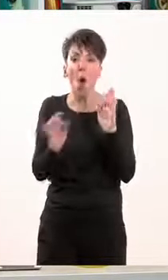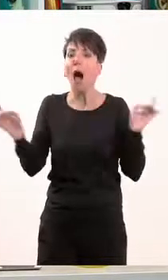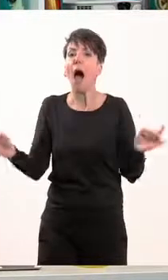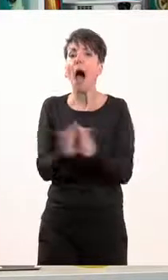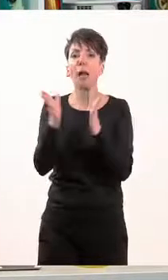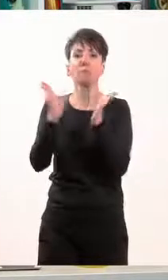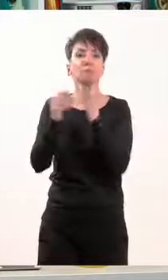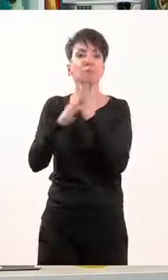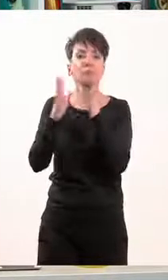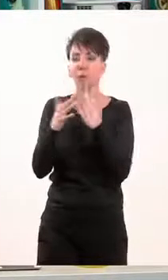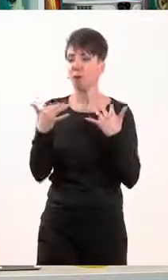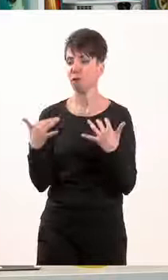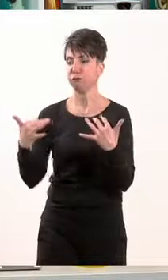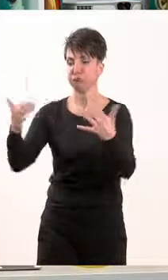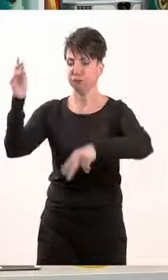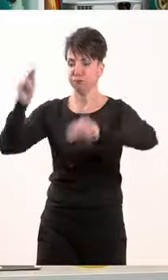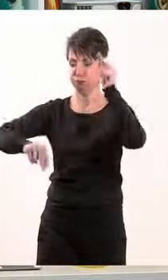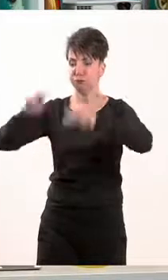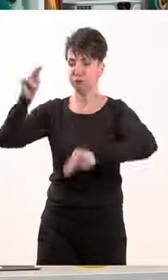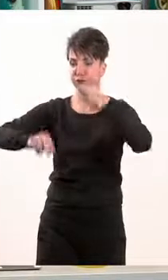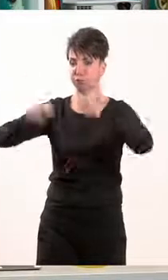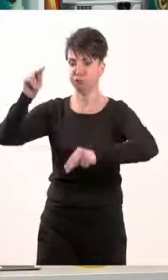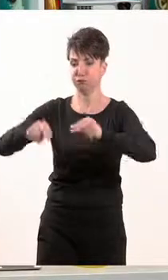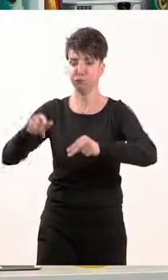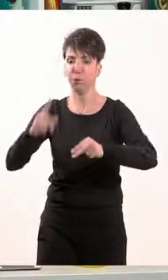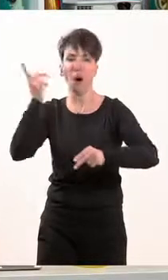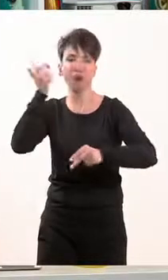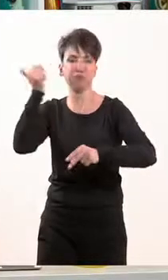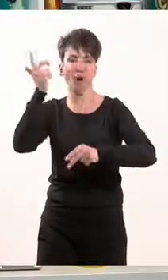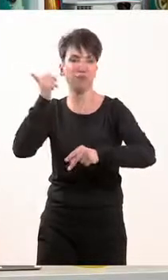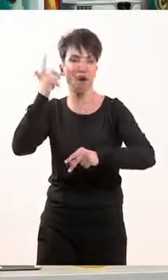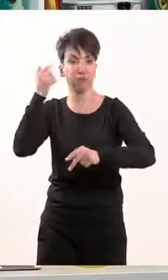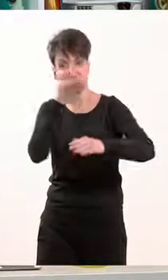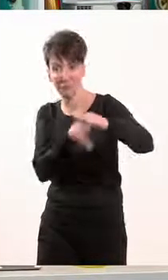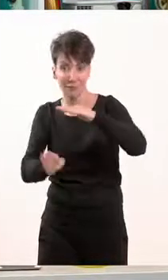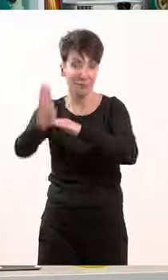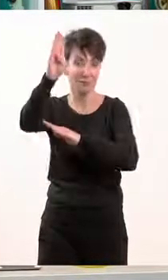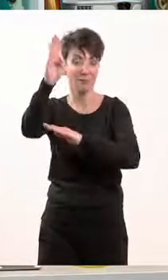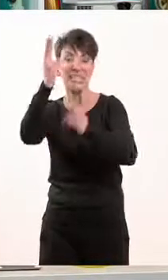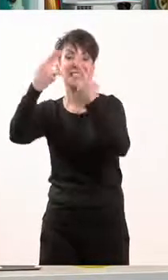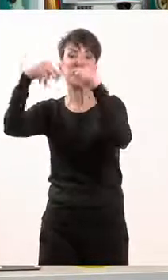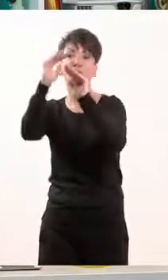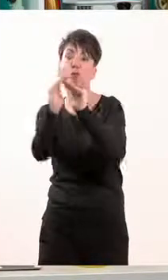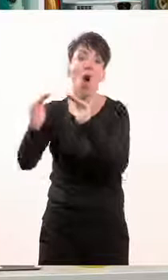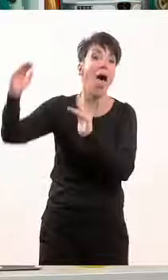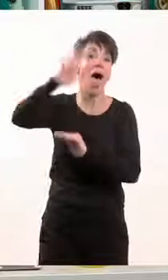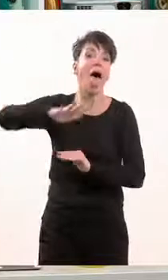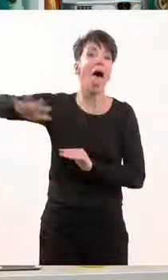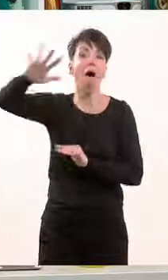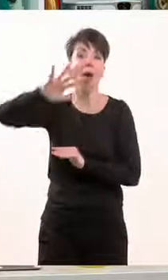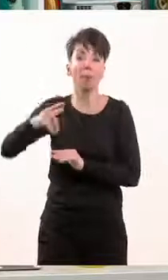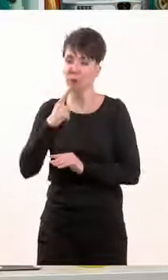μην τους ακυρώσει το Συμβούλιο της Επικρατείας και θεωρηθούν αντισυνταγματικοί, εκτός πλαισίου του